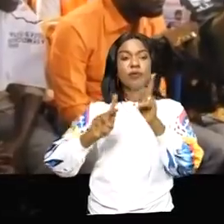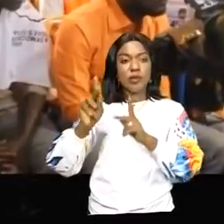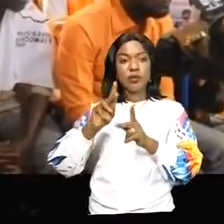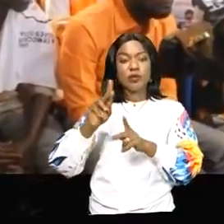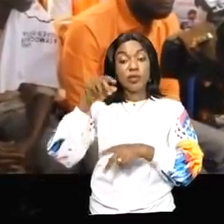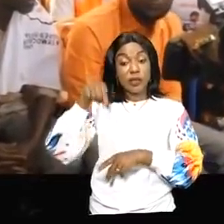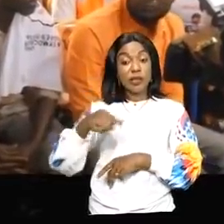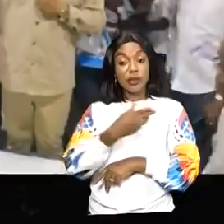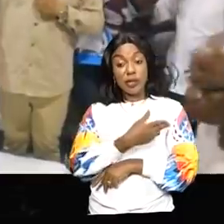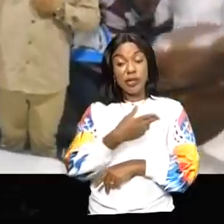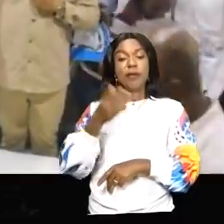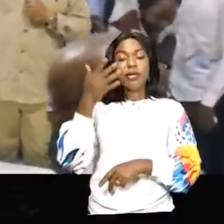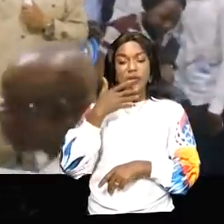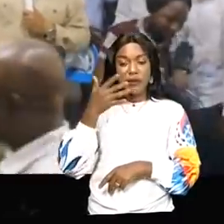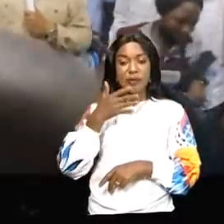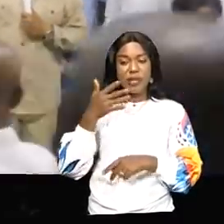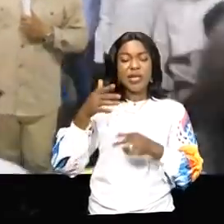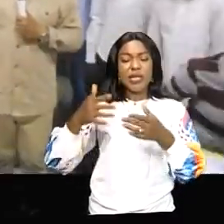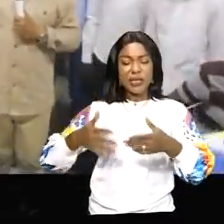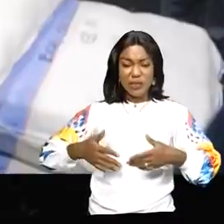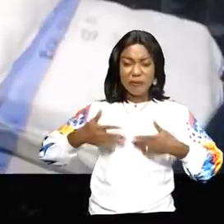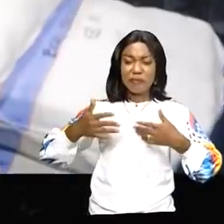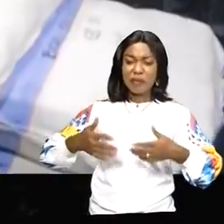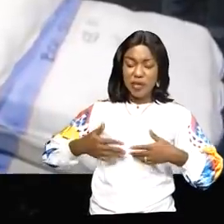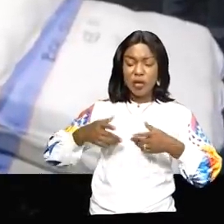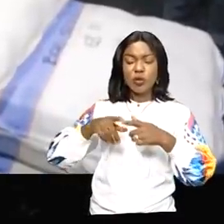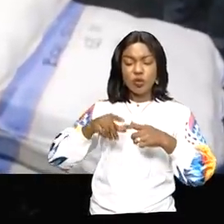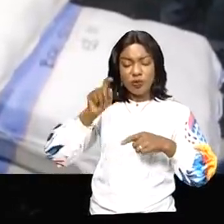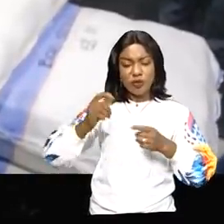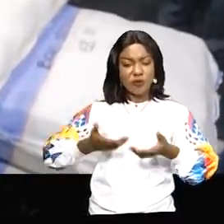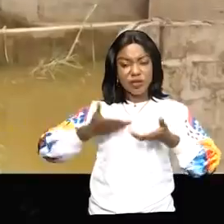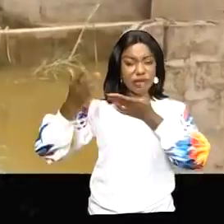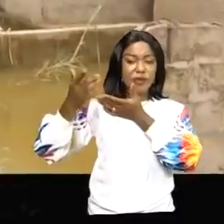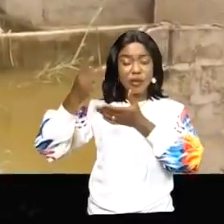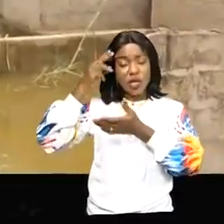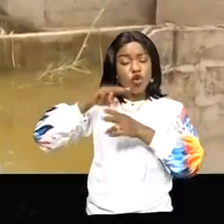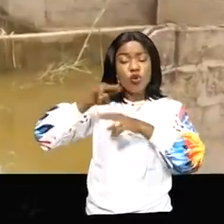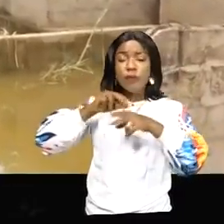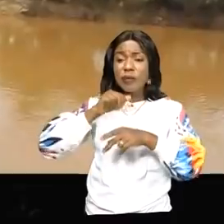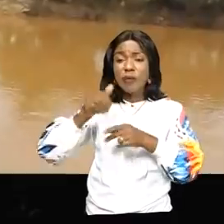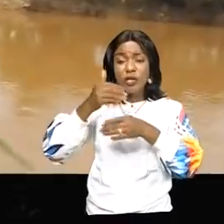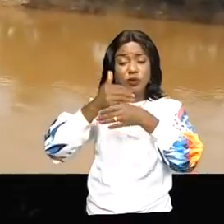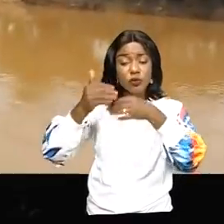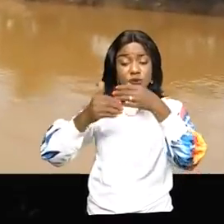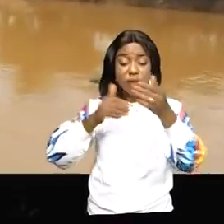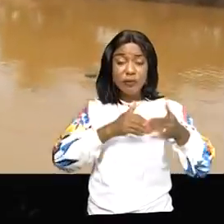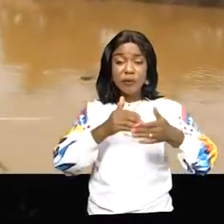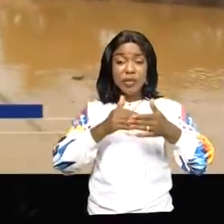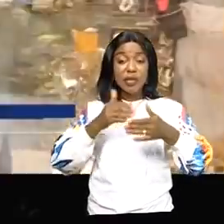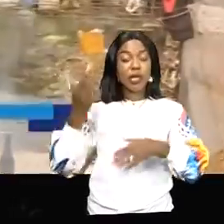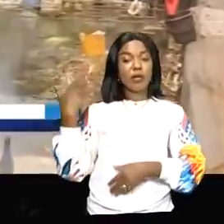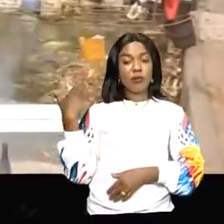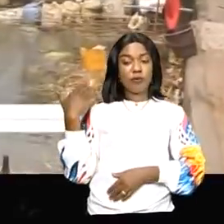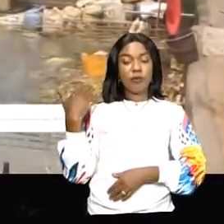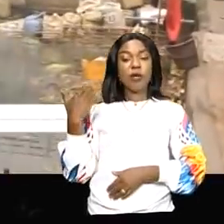ont retrouvé les sourires. Ils devront admettre certains sacrifices parce qu'il n'est pas normal que des personnes construisent sur les lits de la